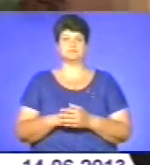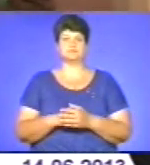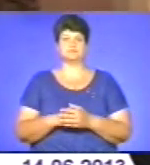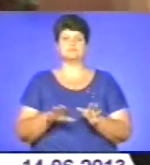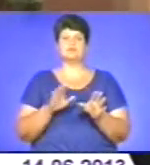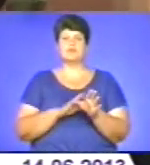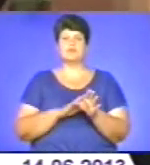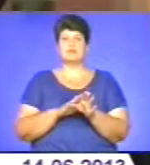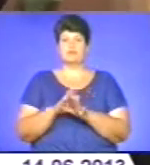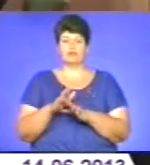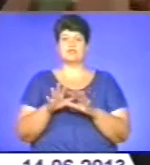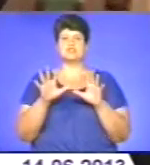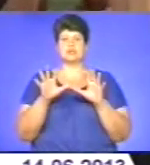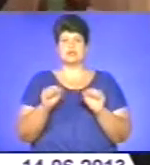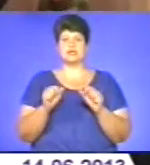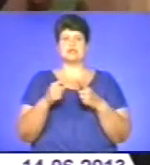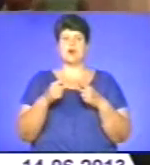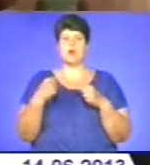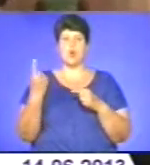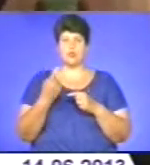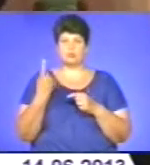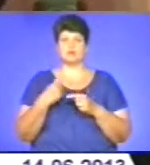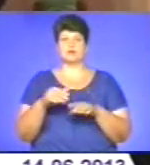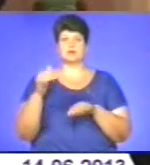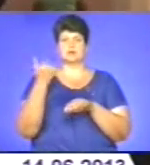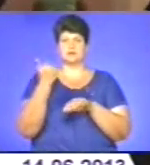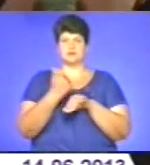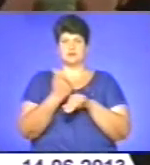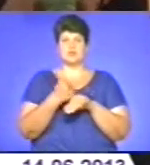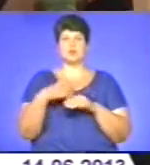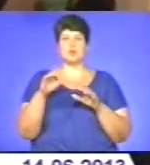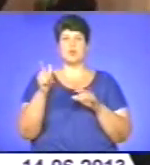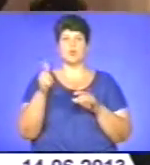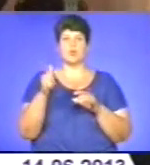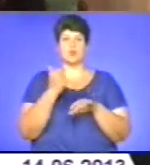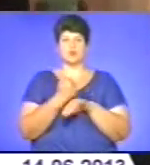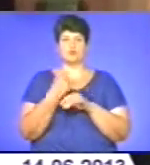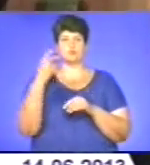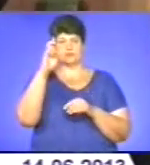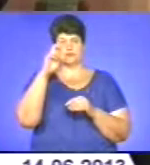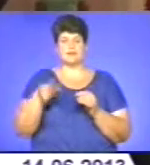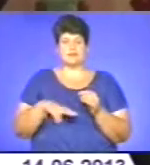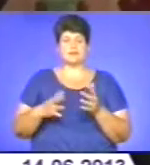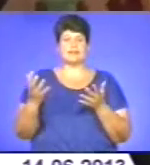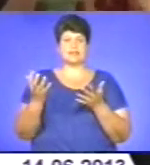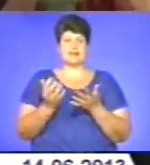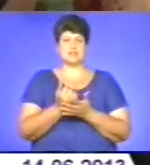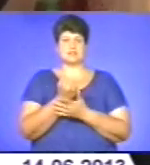Виконавча влада області на чолі з губернатором знайшла вихід в правовому полі, як